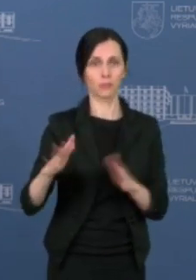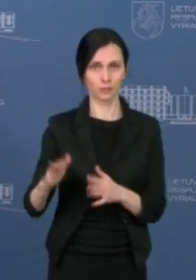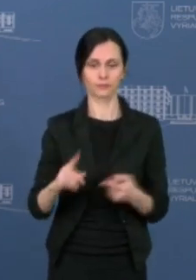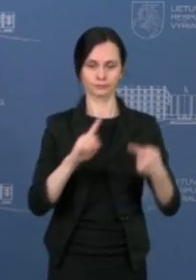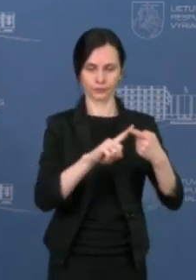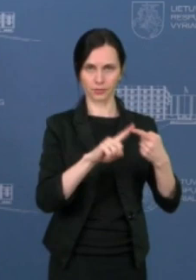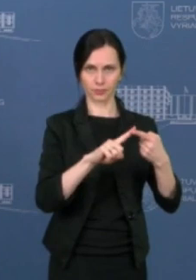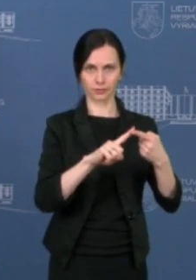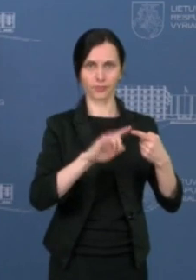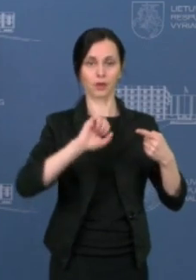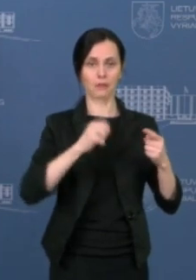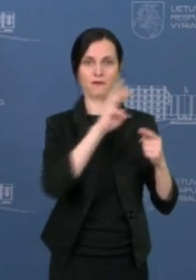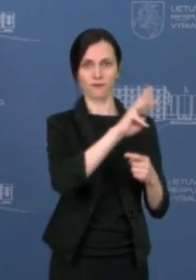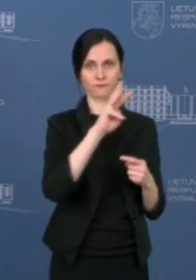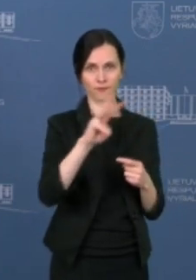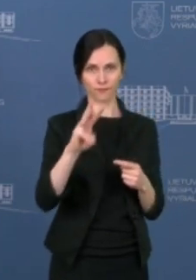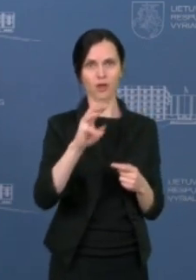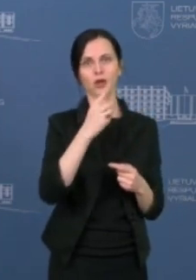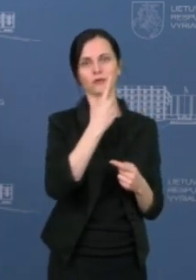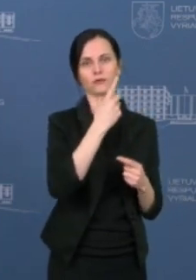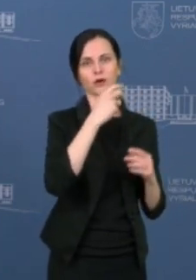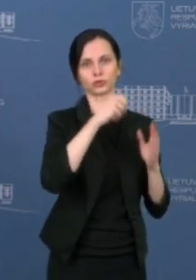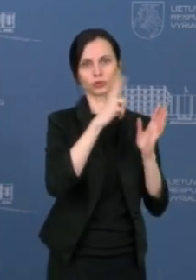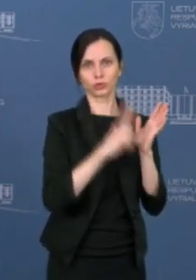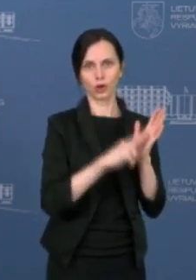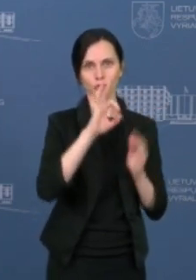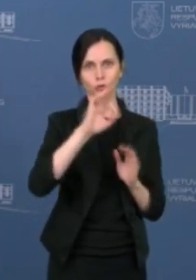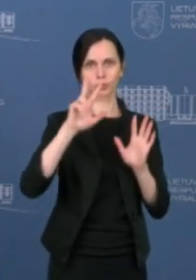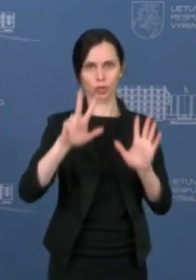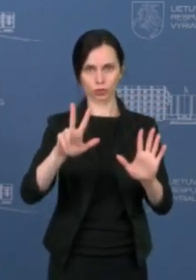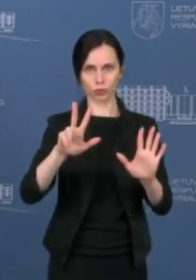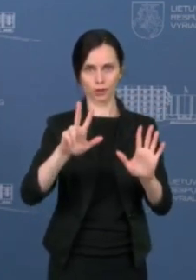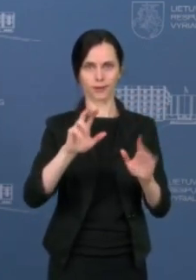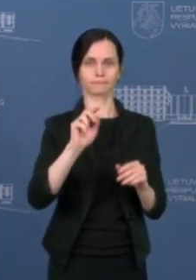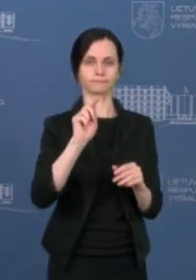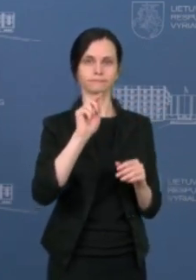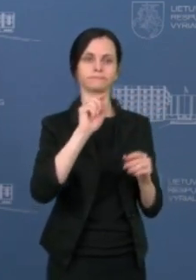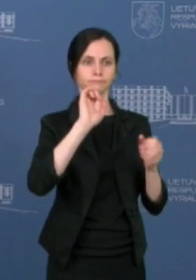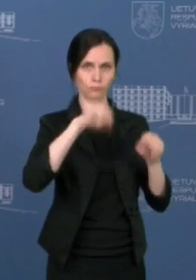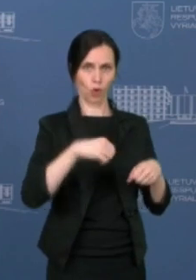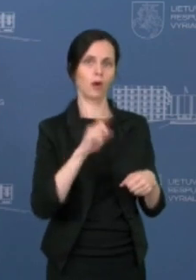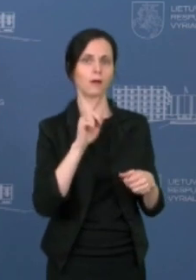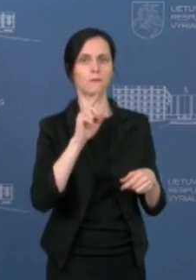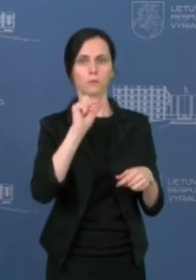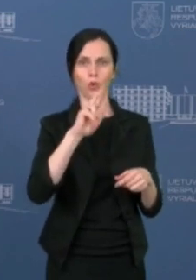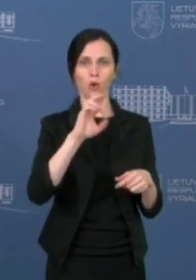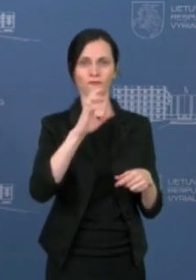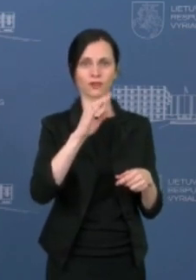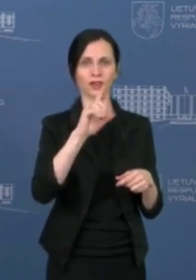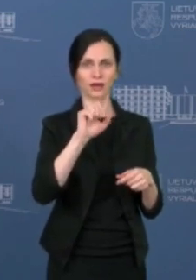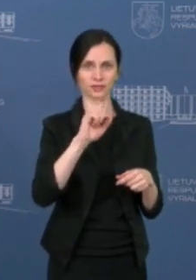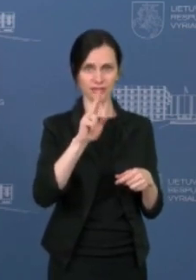registruotis tiesiog tinklapyje 1808, pasirenkant laukelį PGR profilaktinis tyrimas.